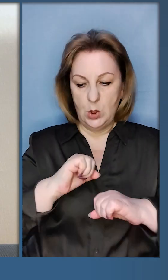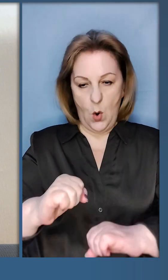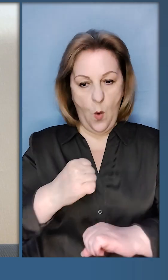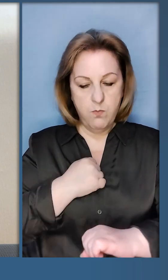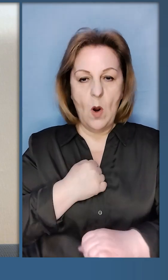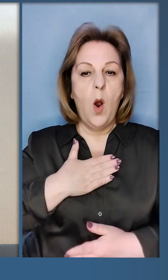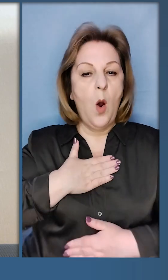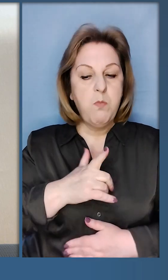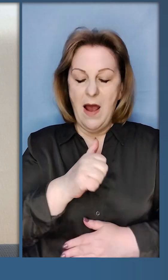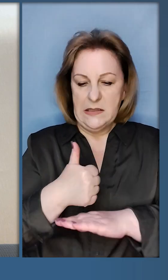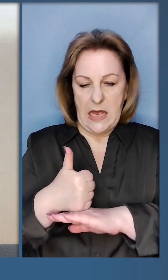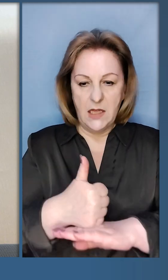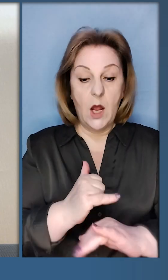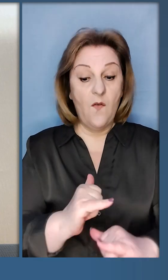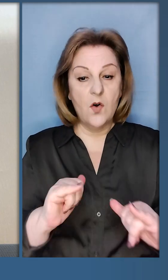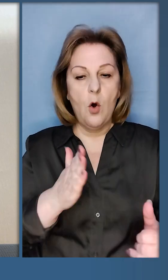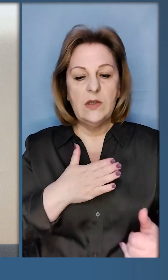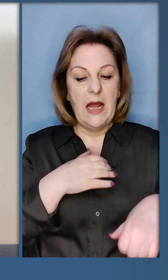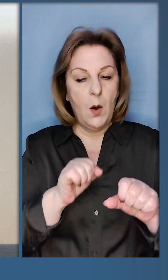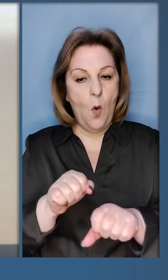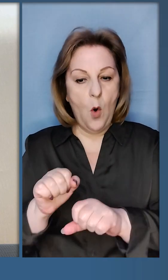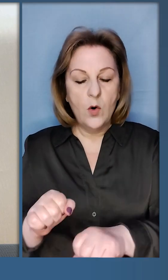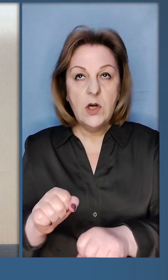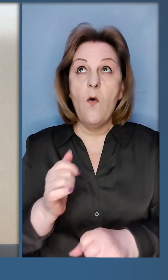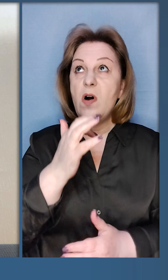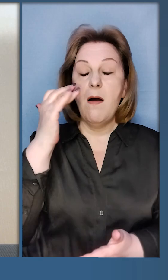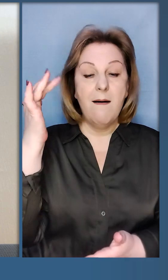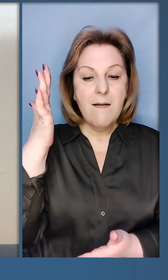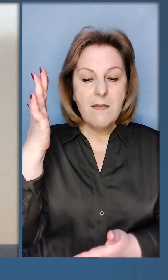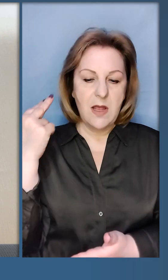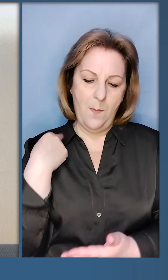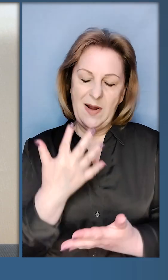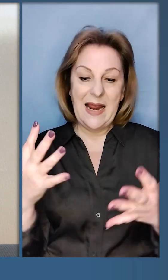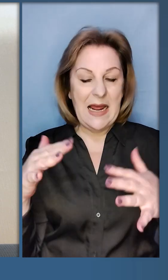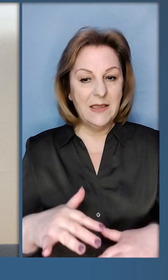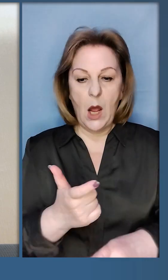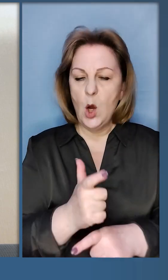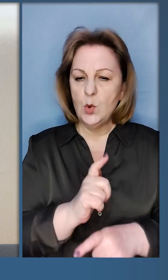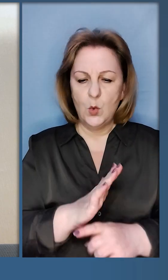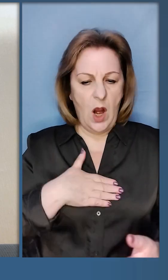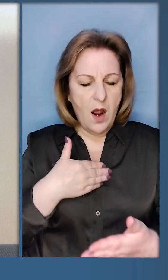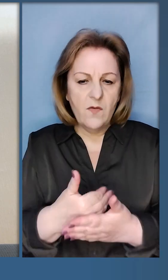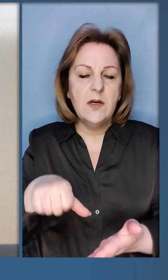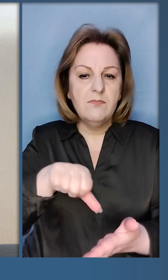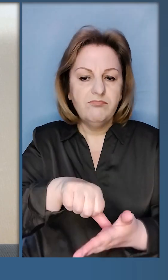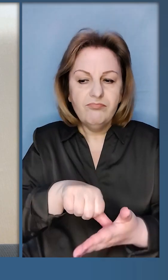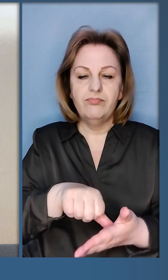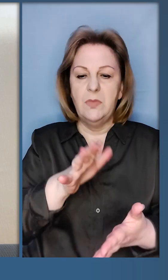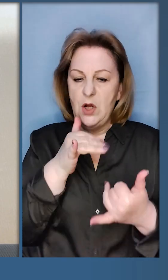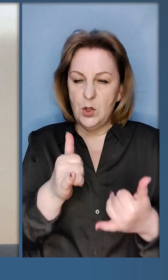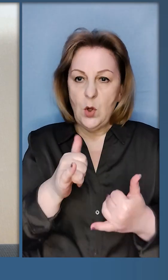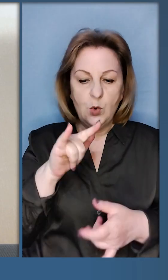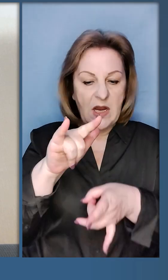нашу оборону. Подякував за лідерство в розвитку наших можливостей у небі. Британія дуже активно взялася